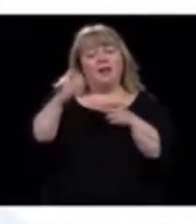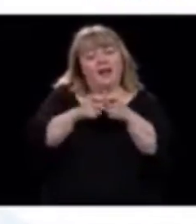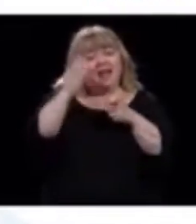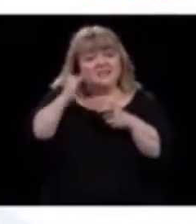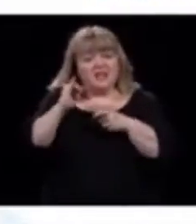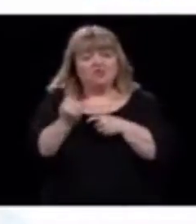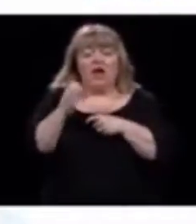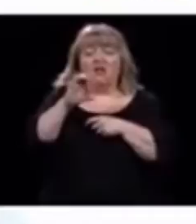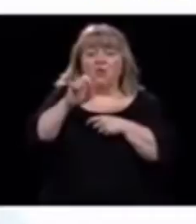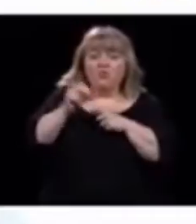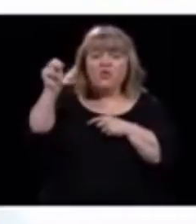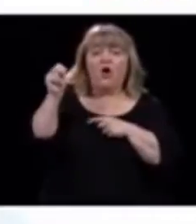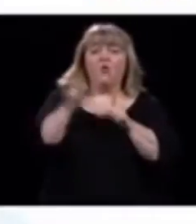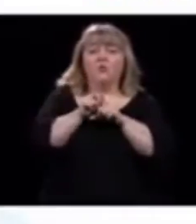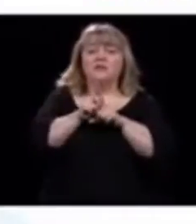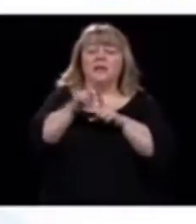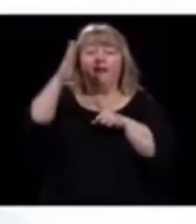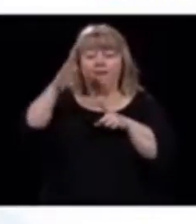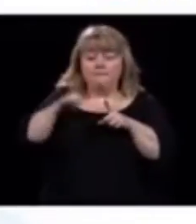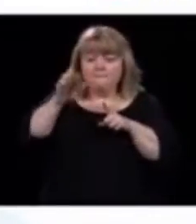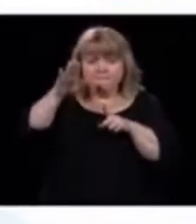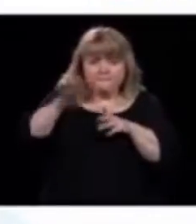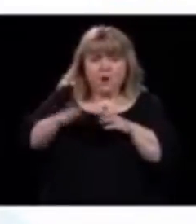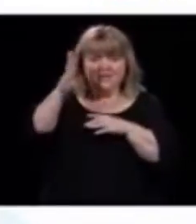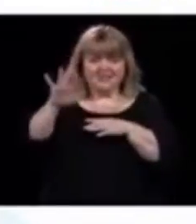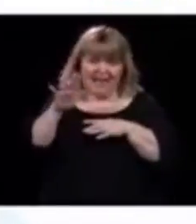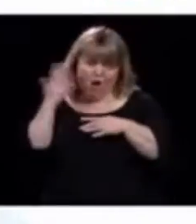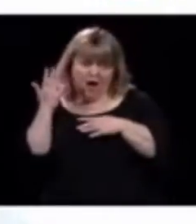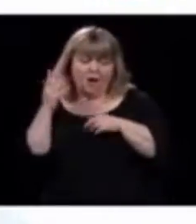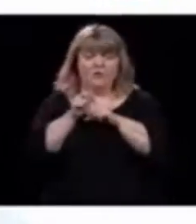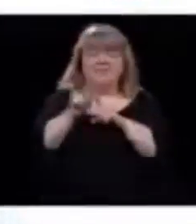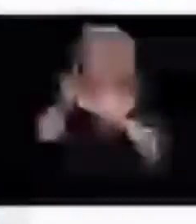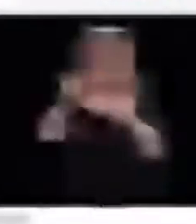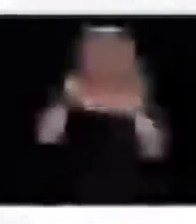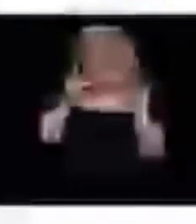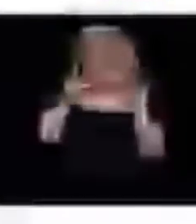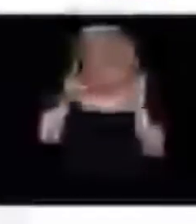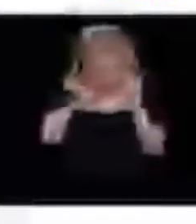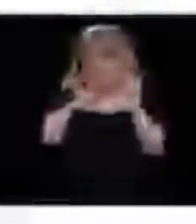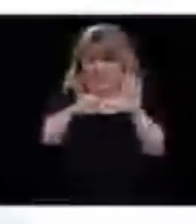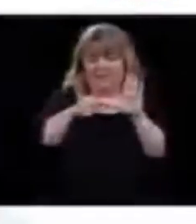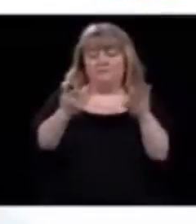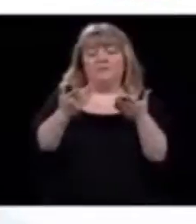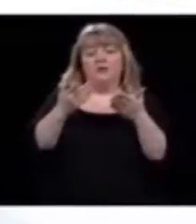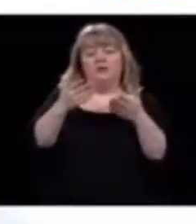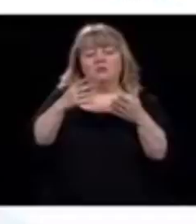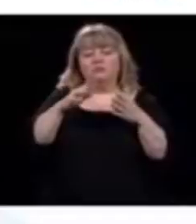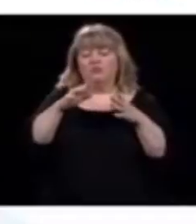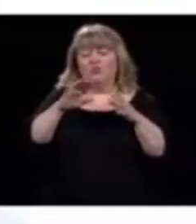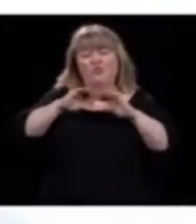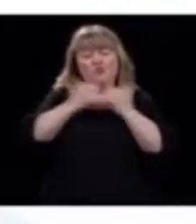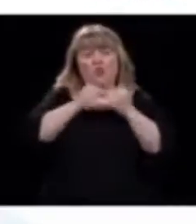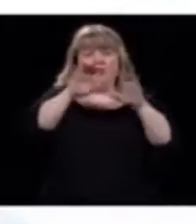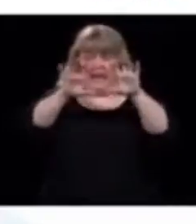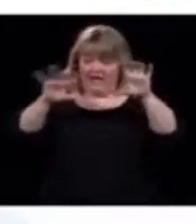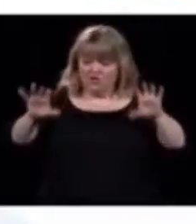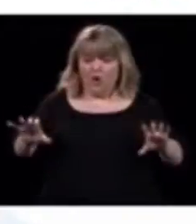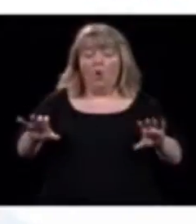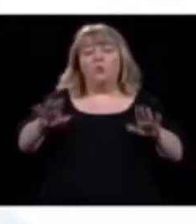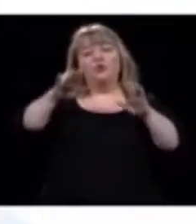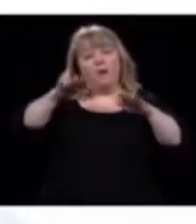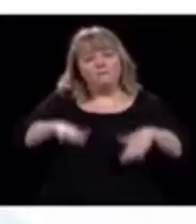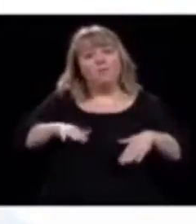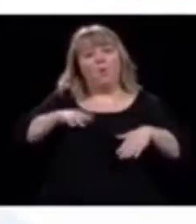puis à l'est, bien, le Bas-Saint-Laurent puis la Gaspésie, ce sont toutes des régions où, toute proportion gardée, on a moins de personnes